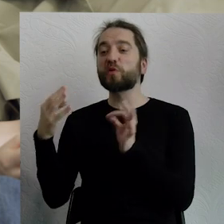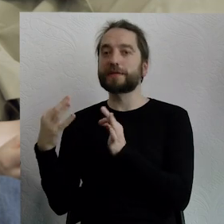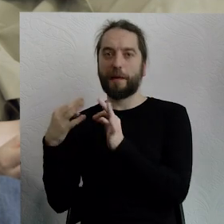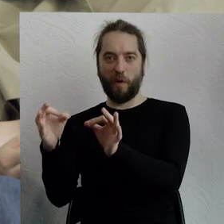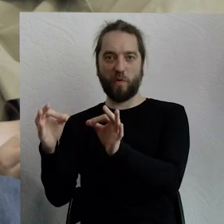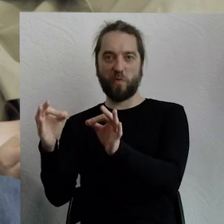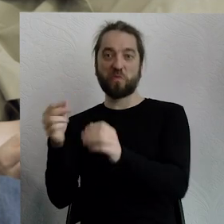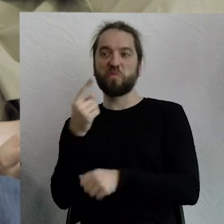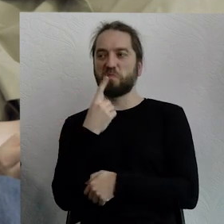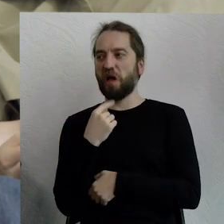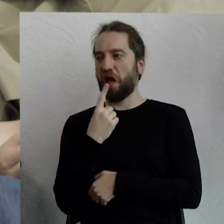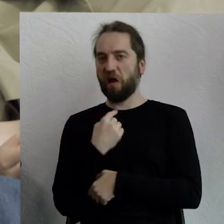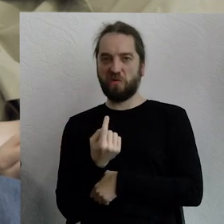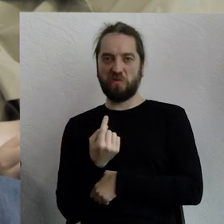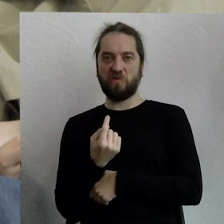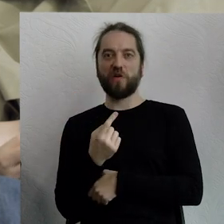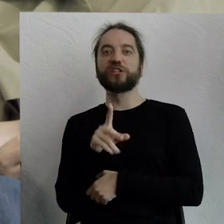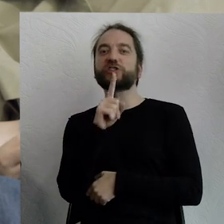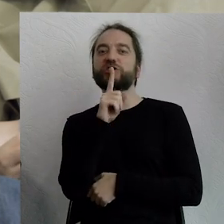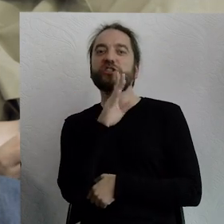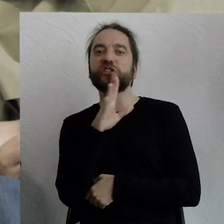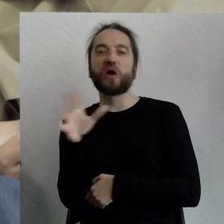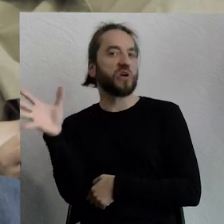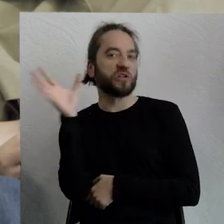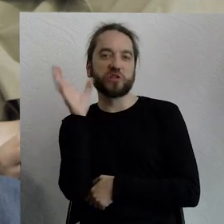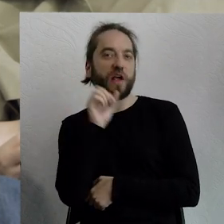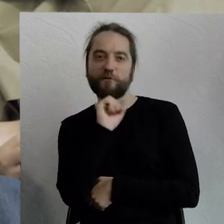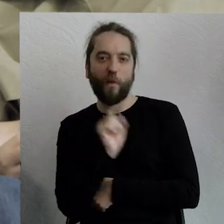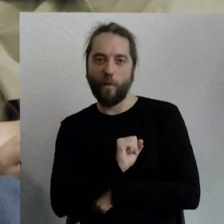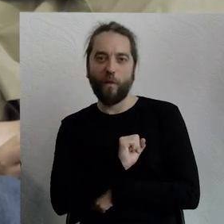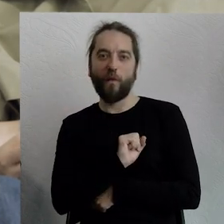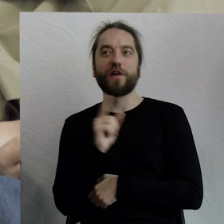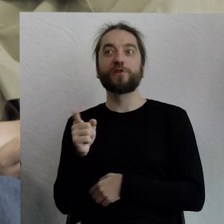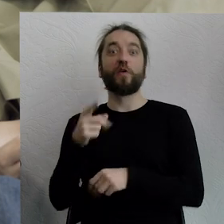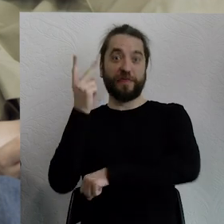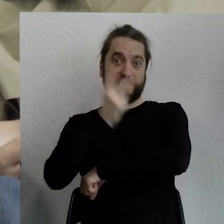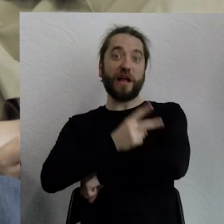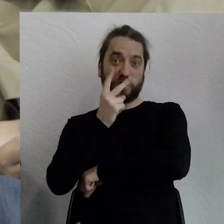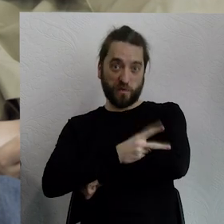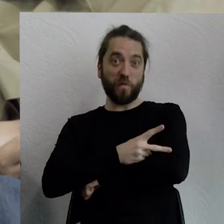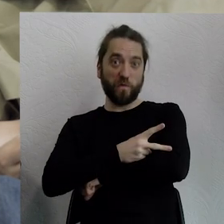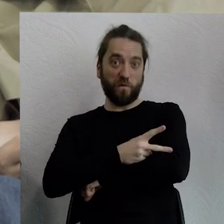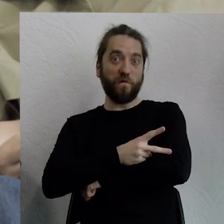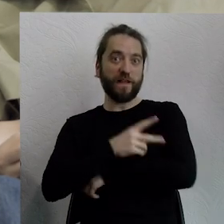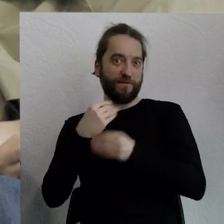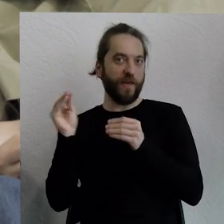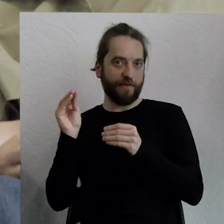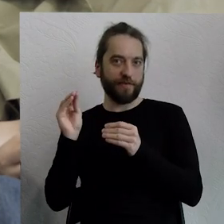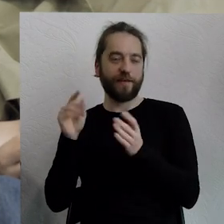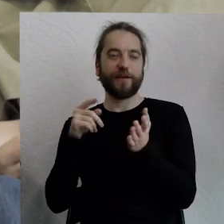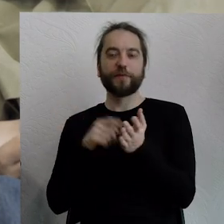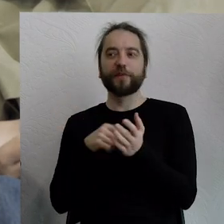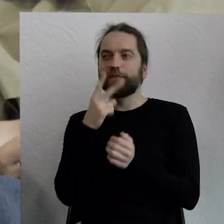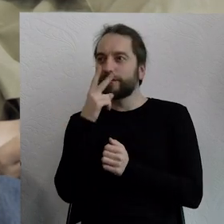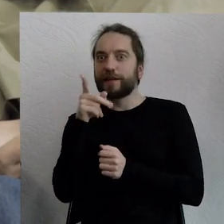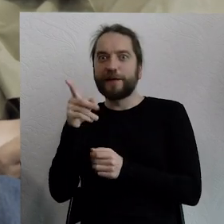samochodów jakoś tak. I dosyć ciche są, nie słychać ich za bardzo. Są to głównie taksówki. W tych taksówkach widzę, że jest